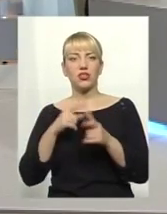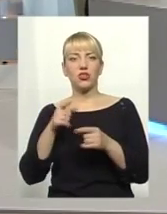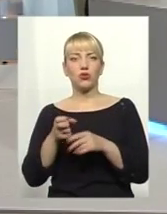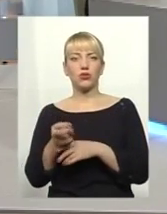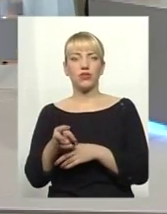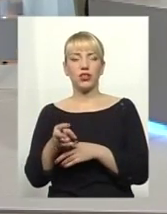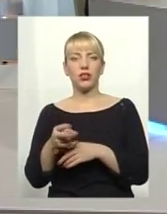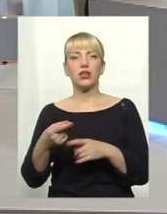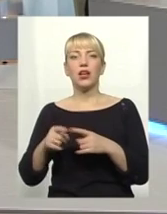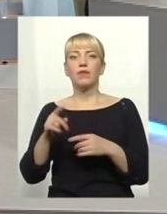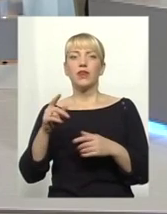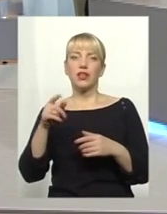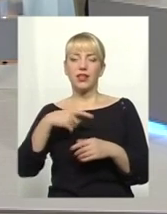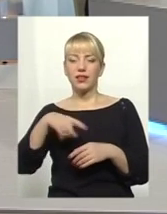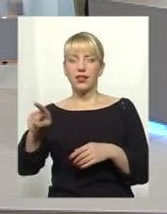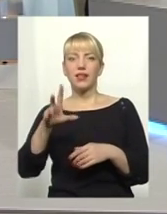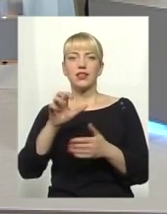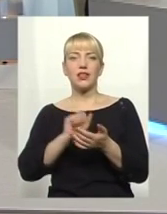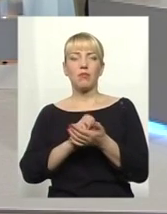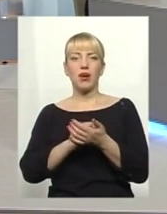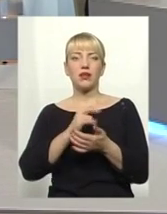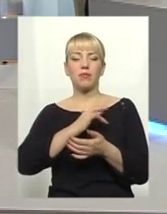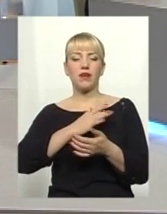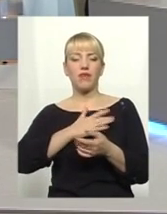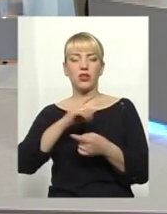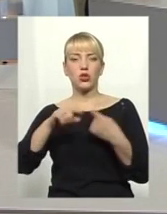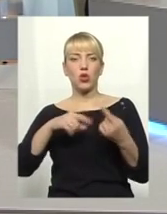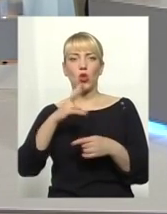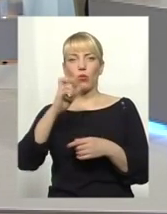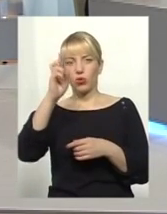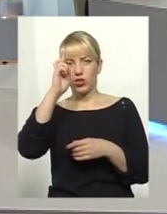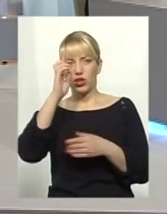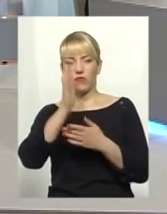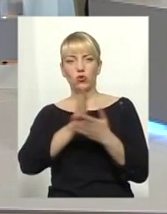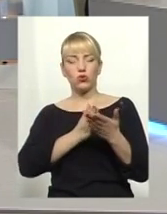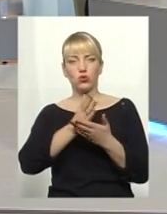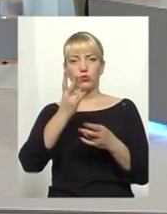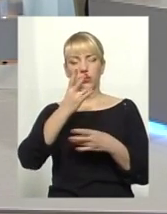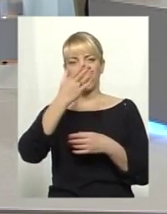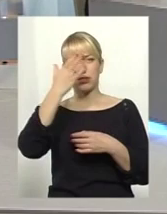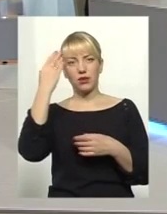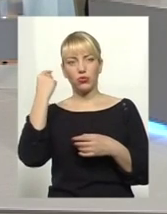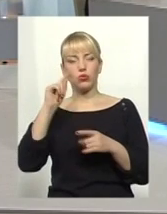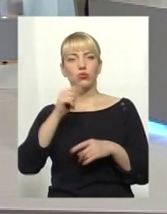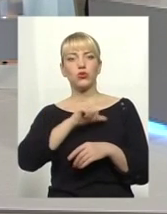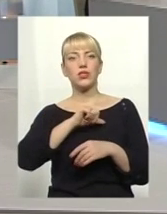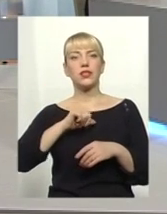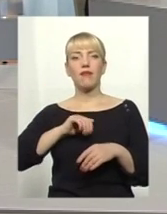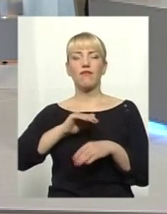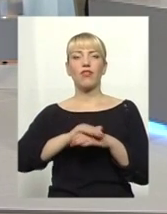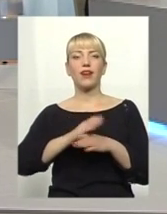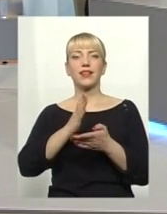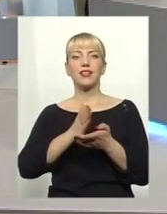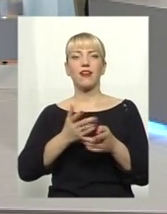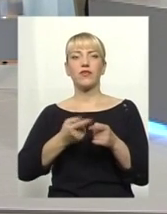приватною справою, а про державну службу забудь. Тому що сам факт наявності того,